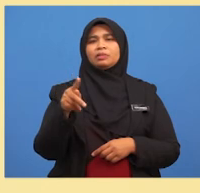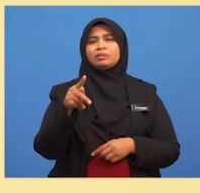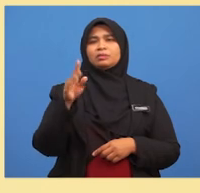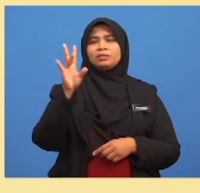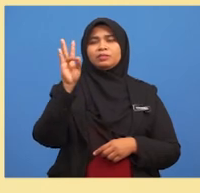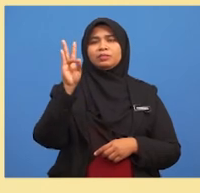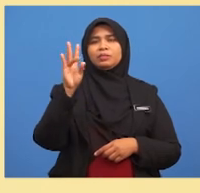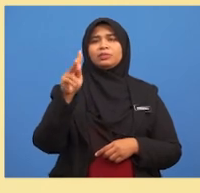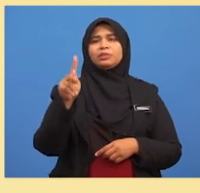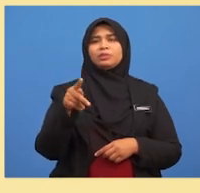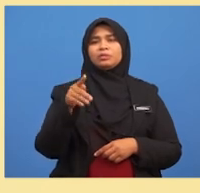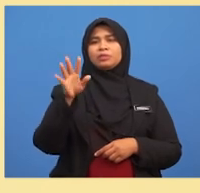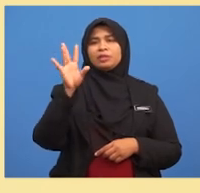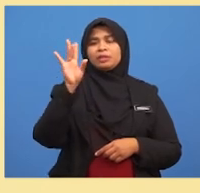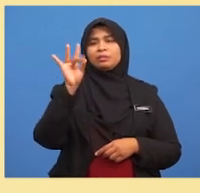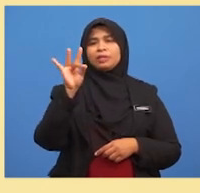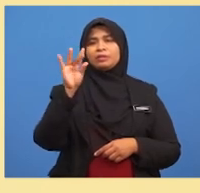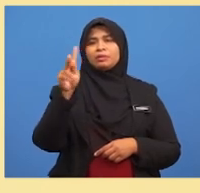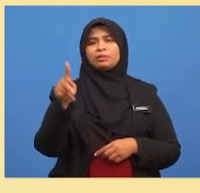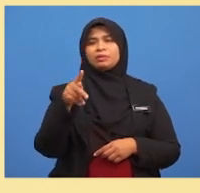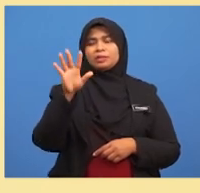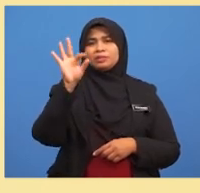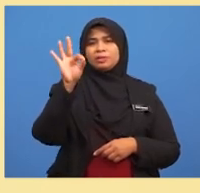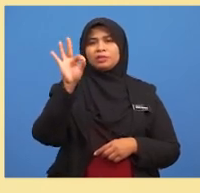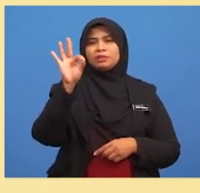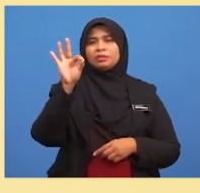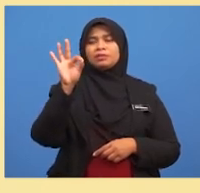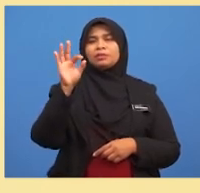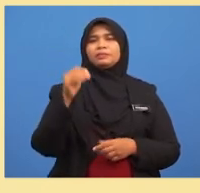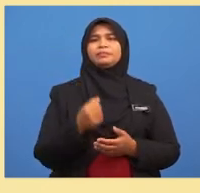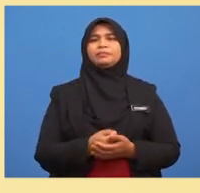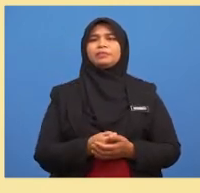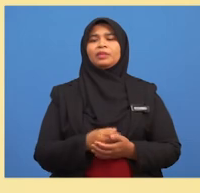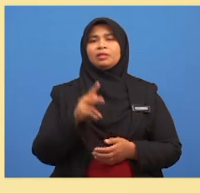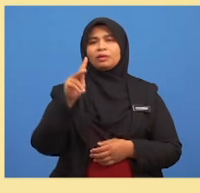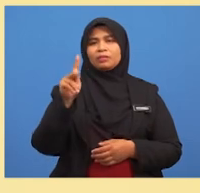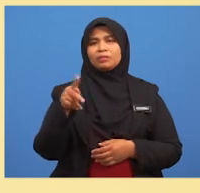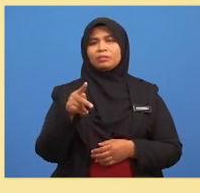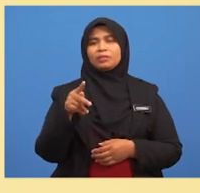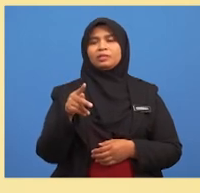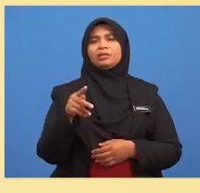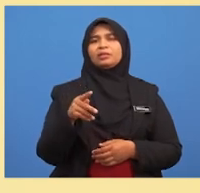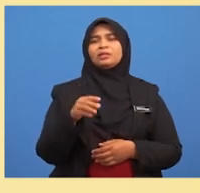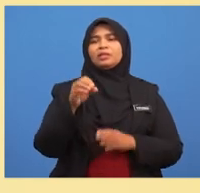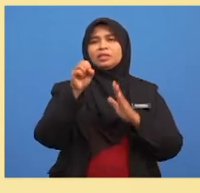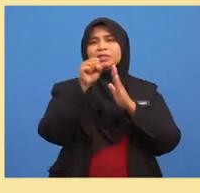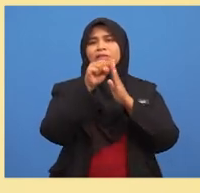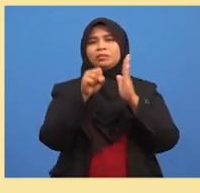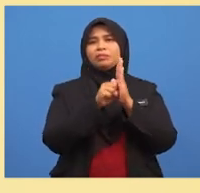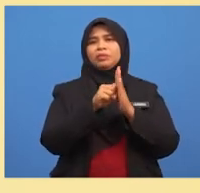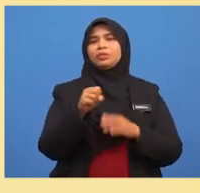,7,8,9 Komah simbol bintang